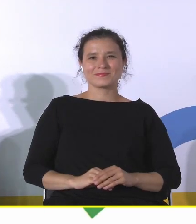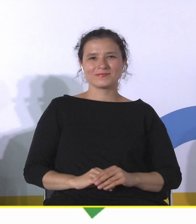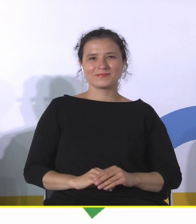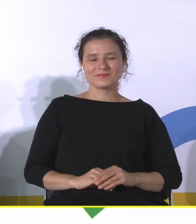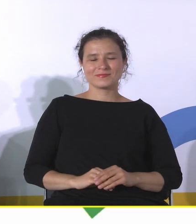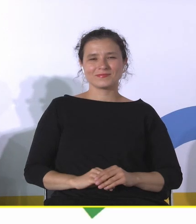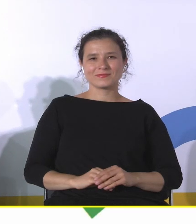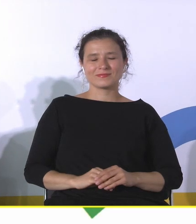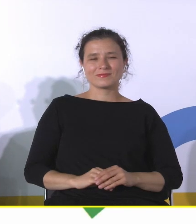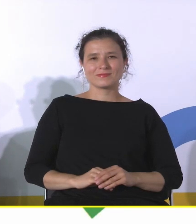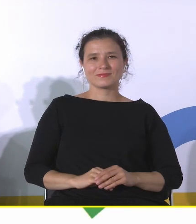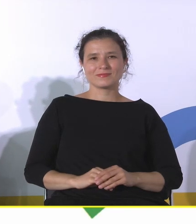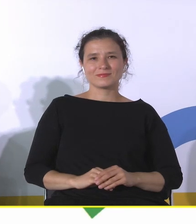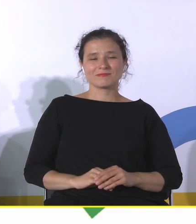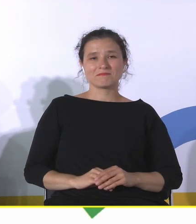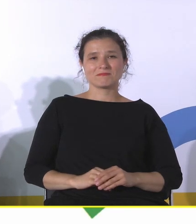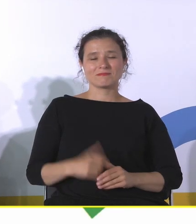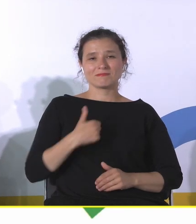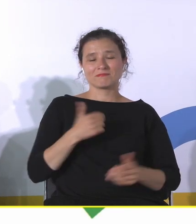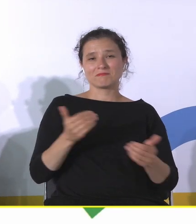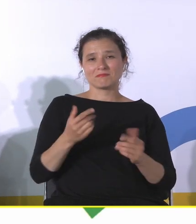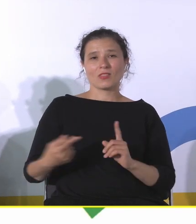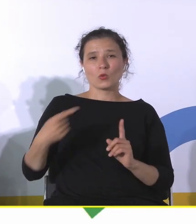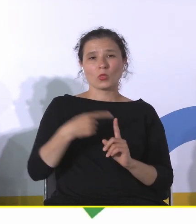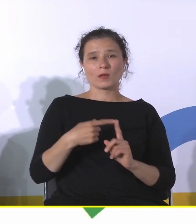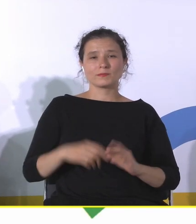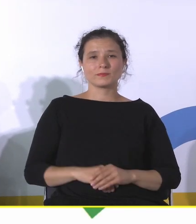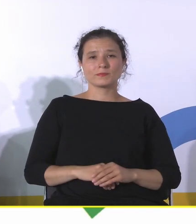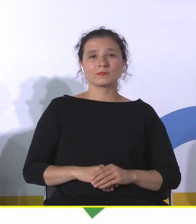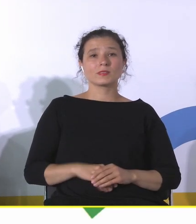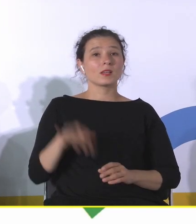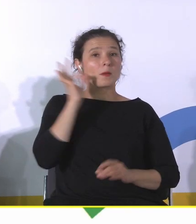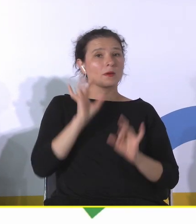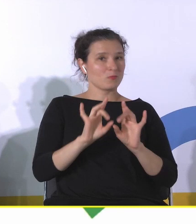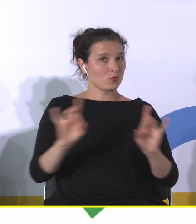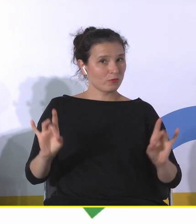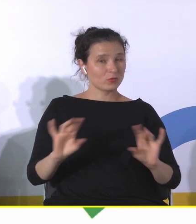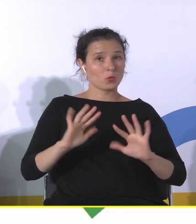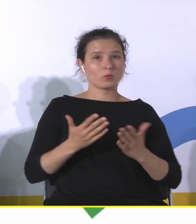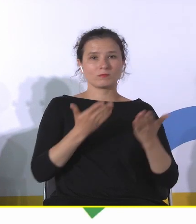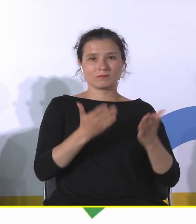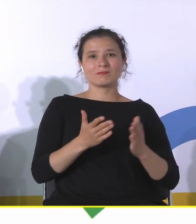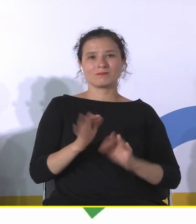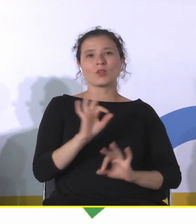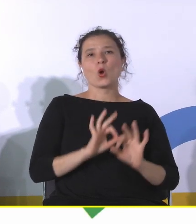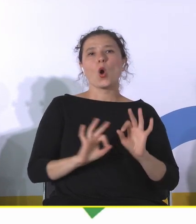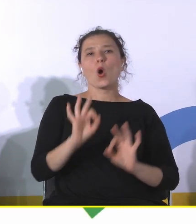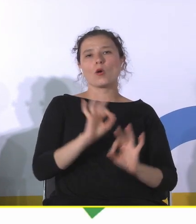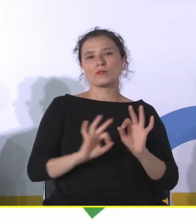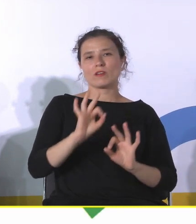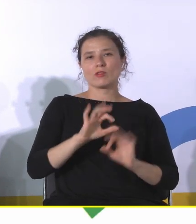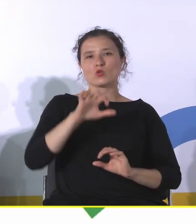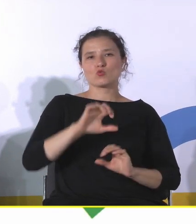Ja tylko może dodam, że Pani Profesor jest konserwatorką dzieł sztuki,